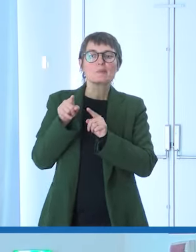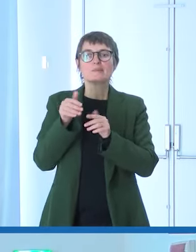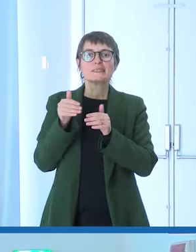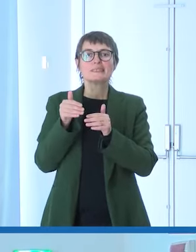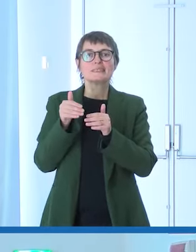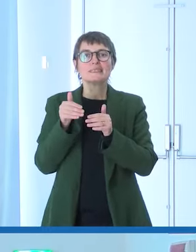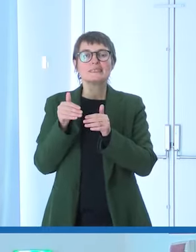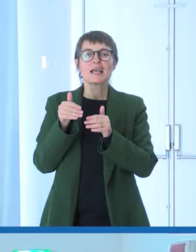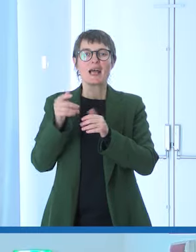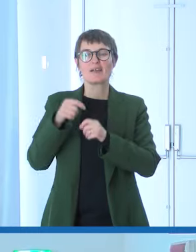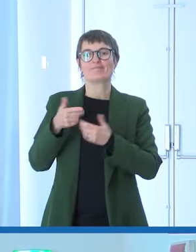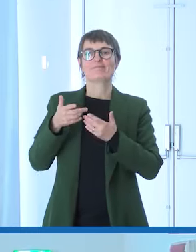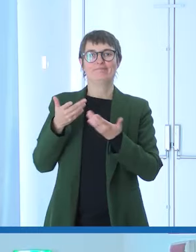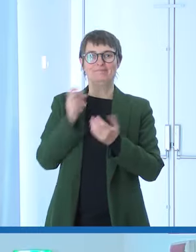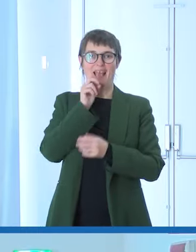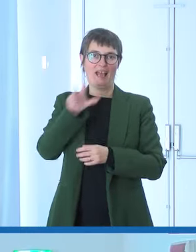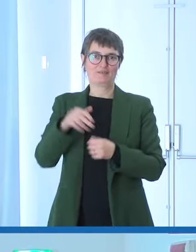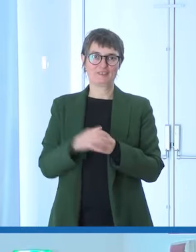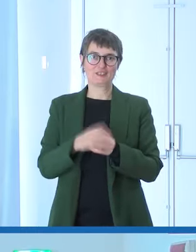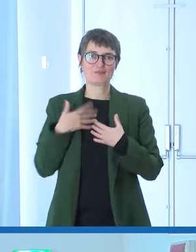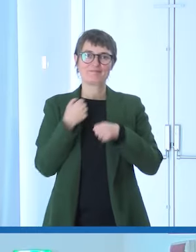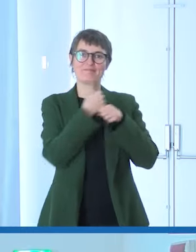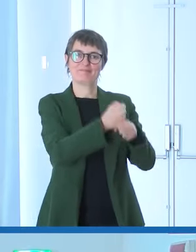la parola a Marcello Fiori.